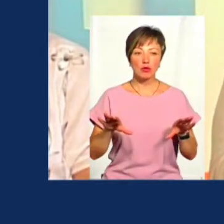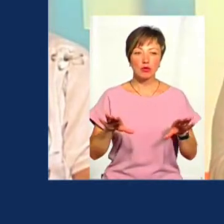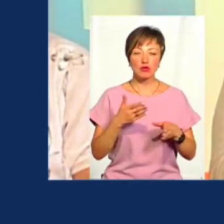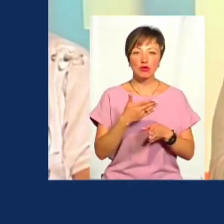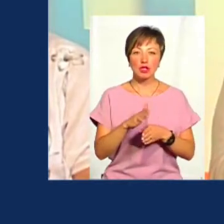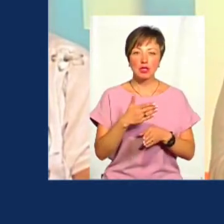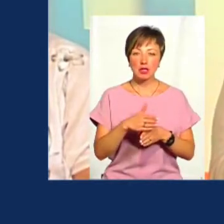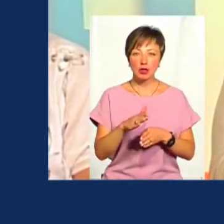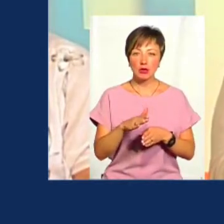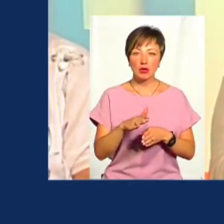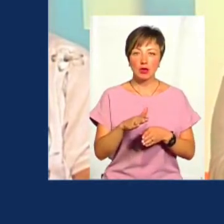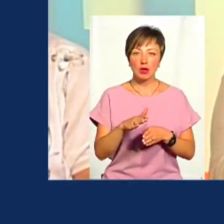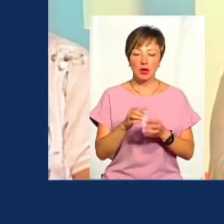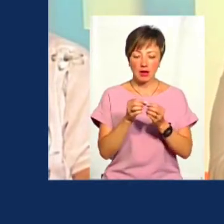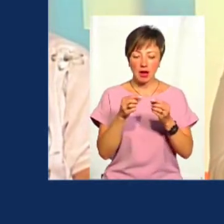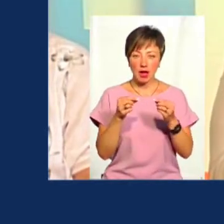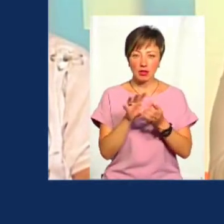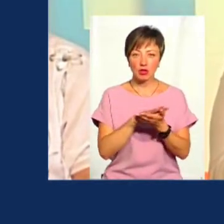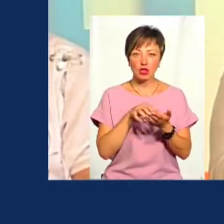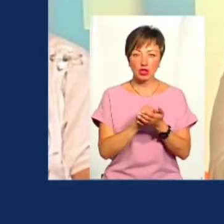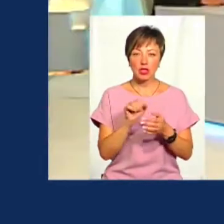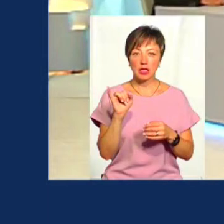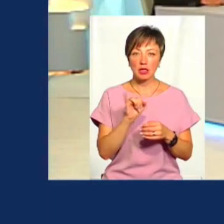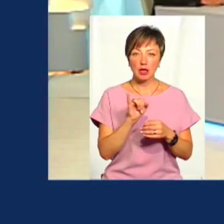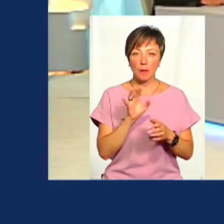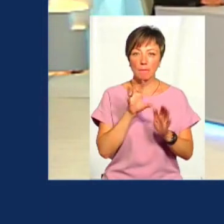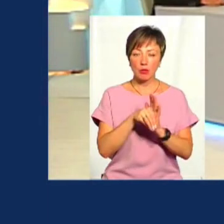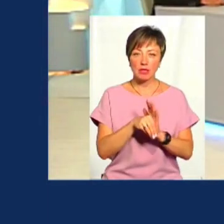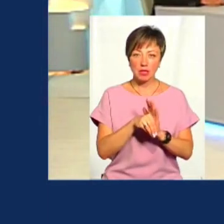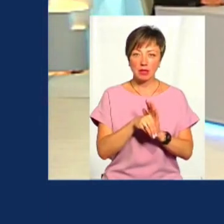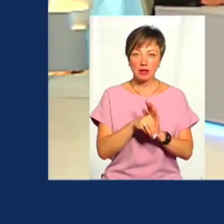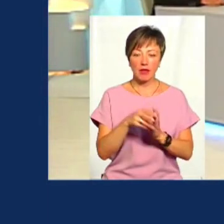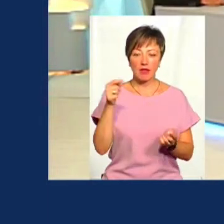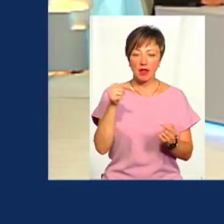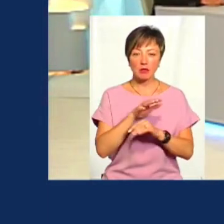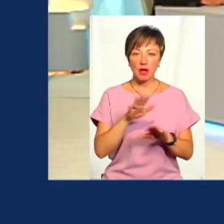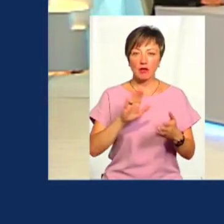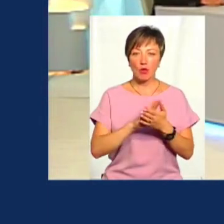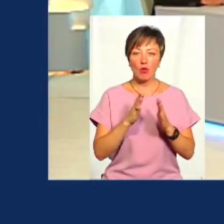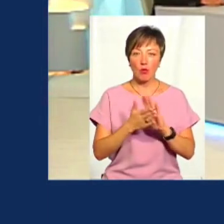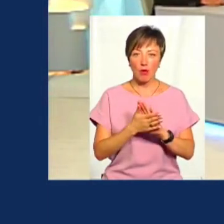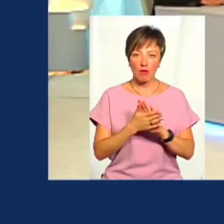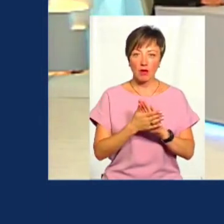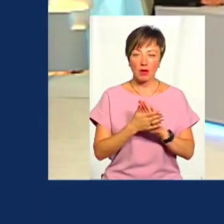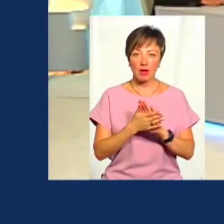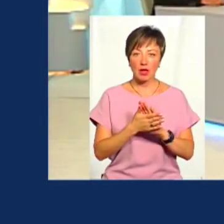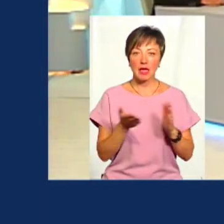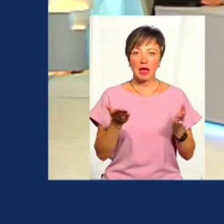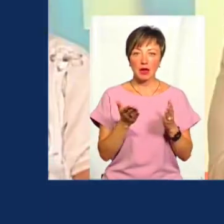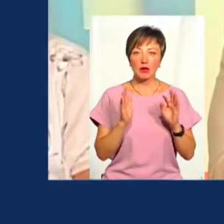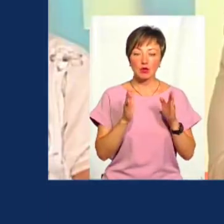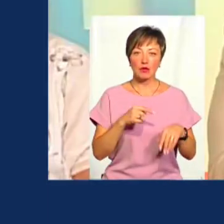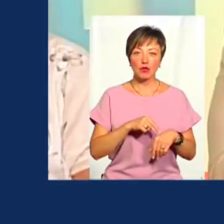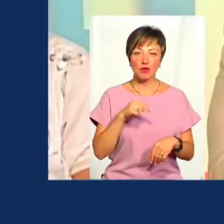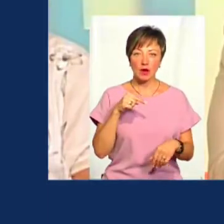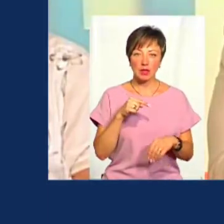частину лялечок, знищити і помістити їх в несприятливі умови, які вони